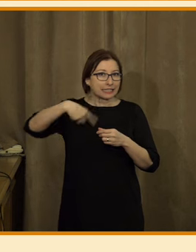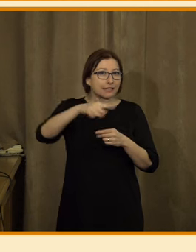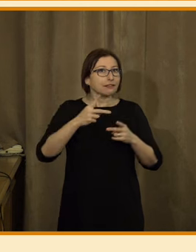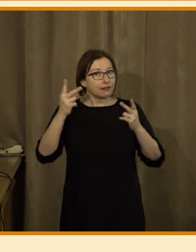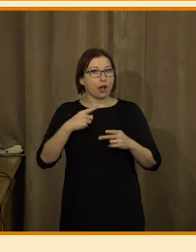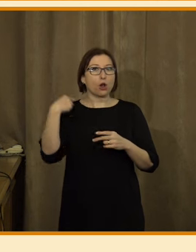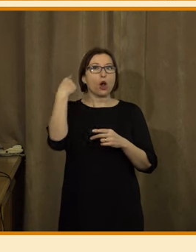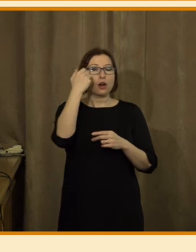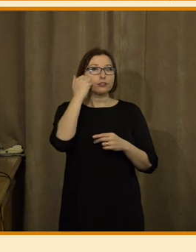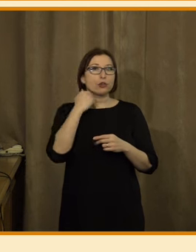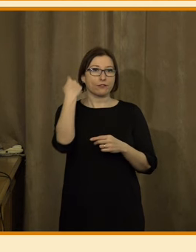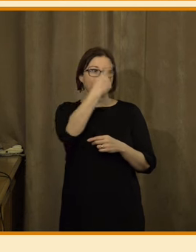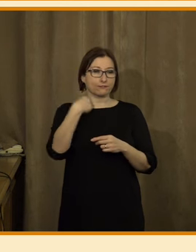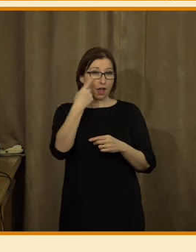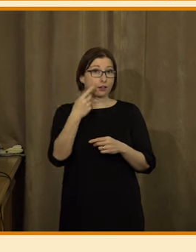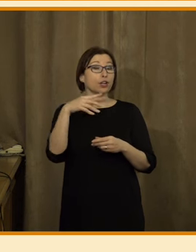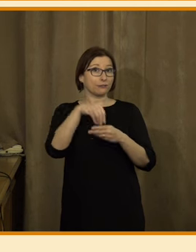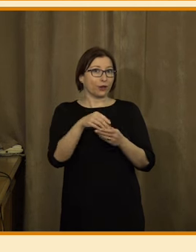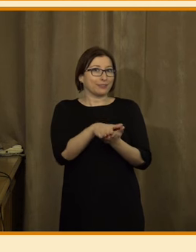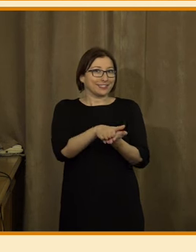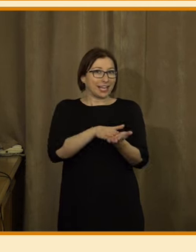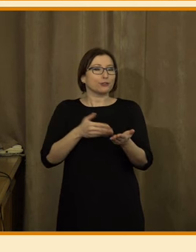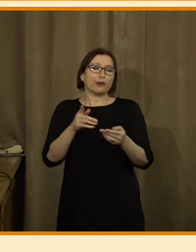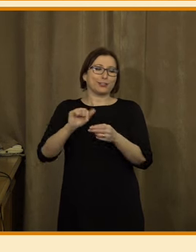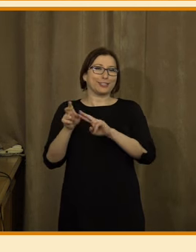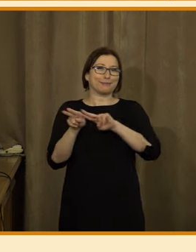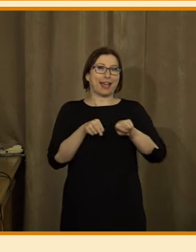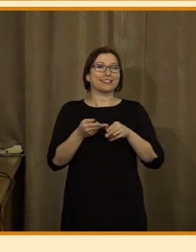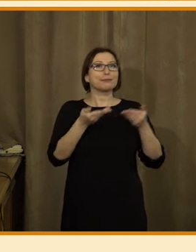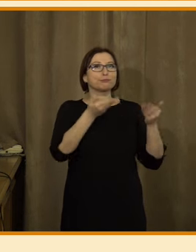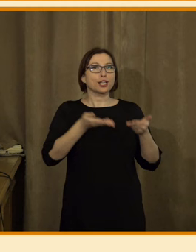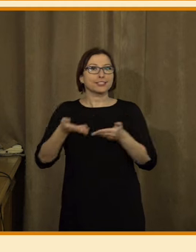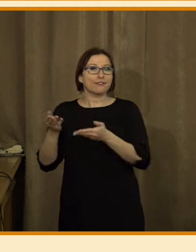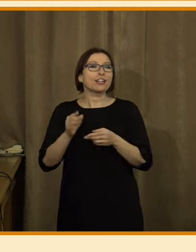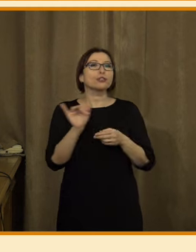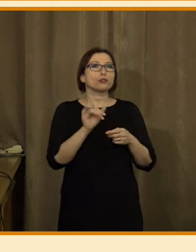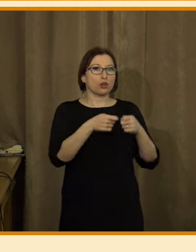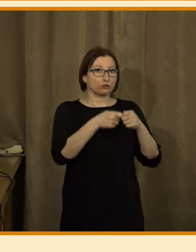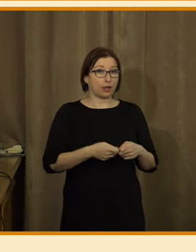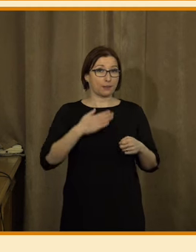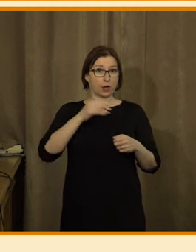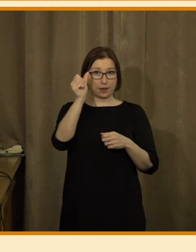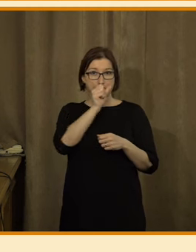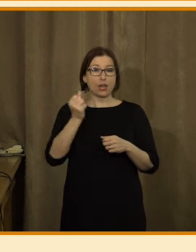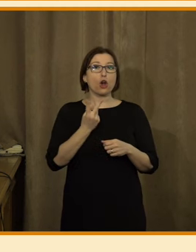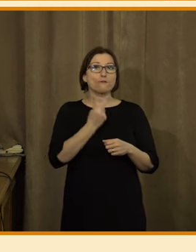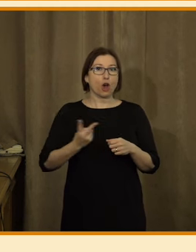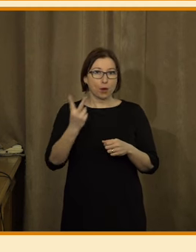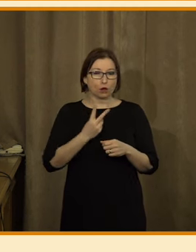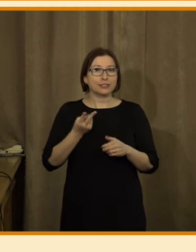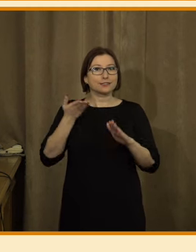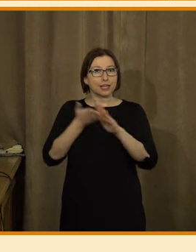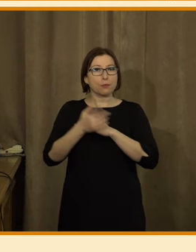Tím prvním, respektive já ještě možná začínu představením našeho projektového konsorcia, tak moje jméno je Jan Vobořil, zastupuji tady